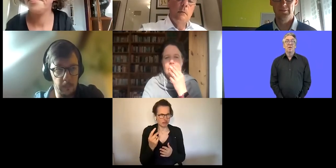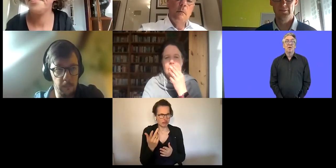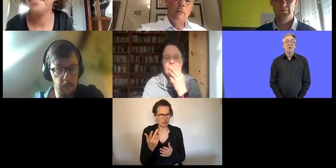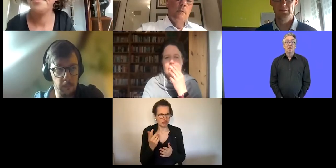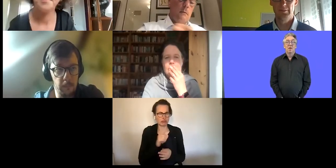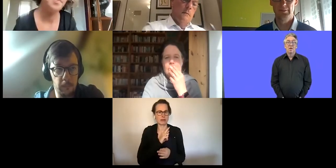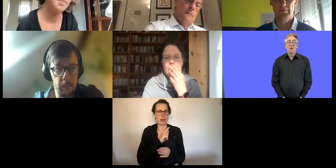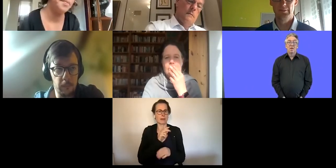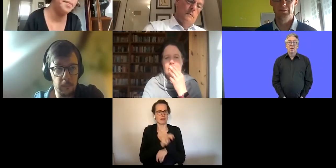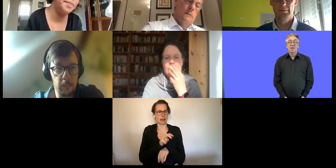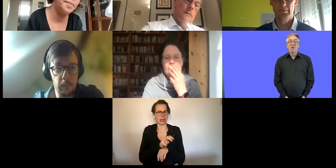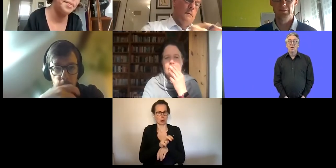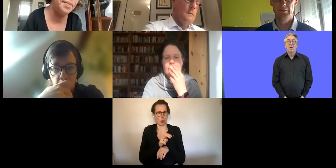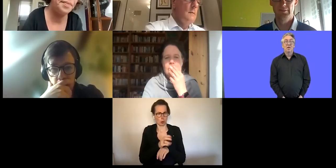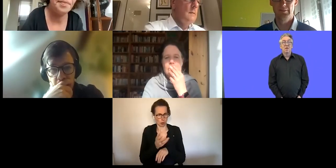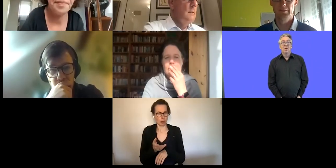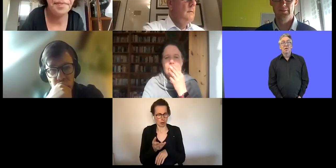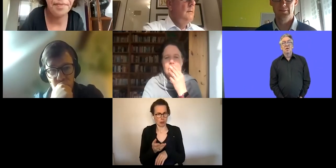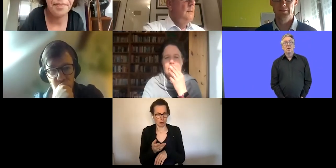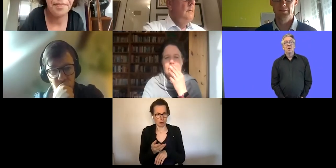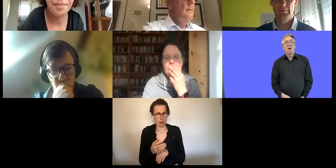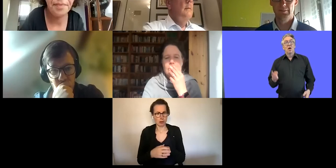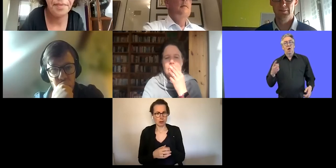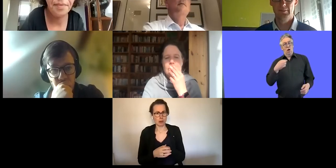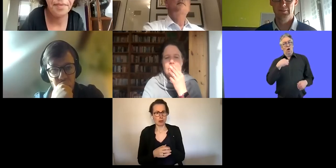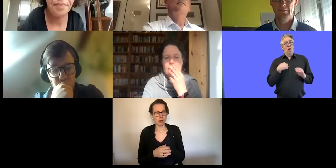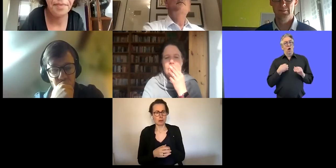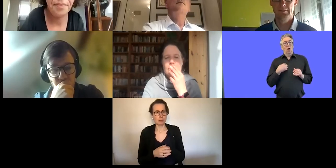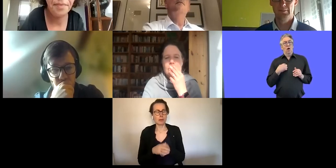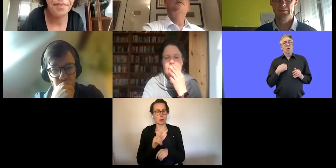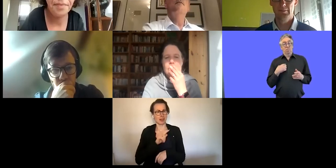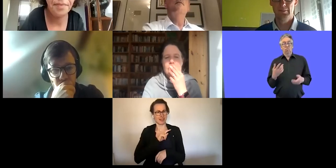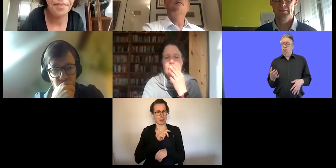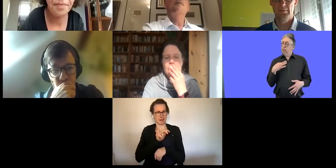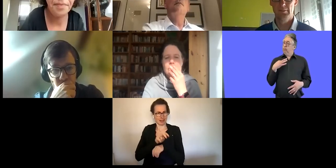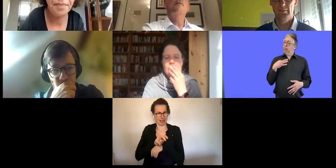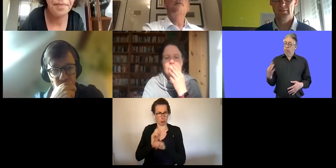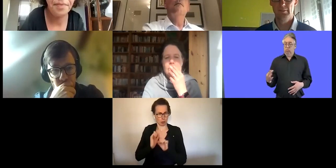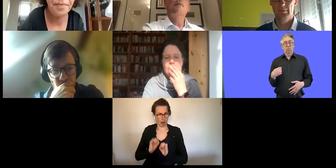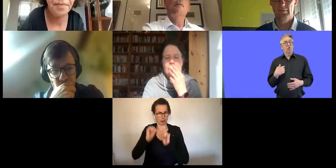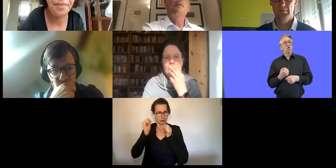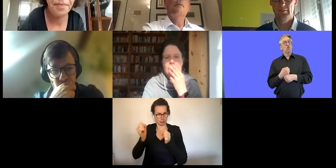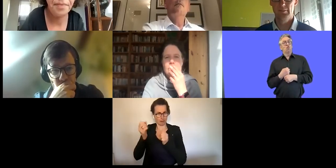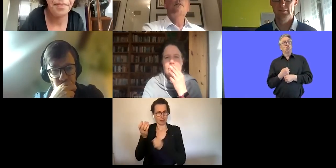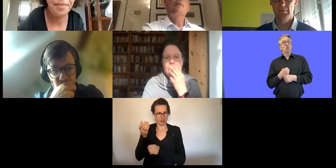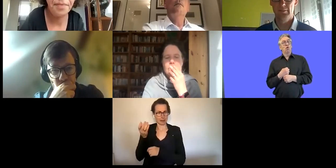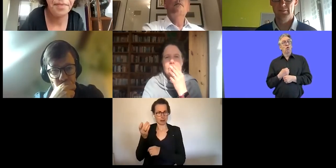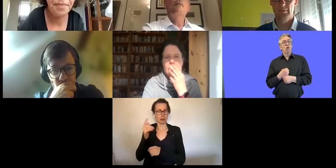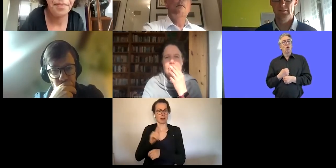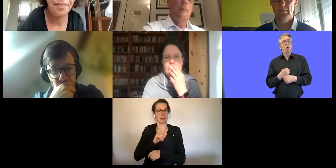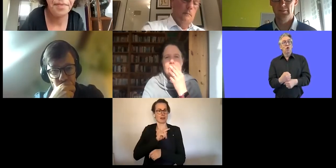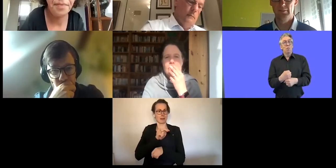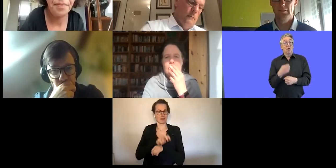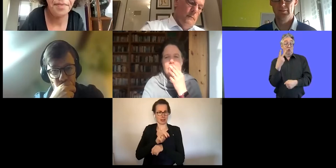Aktivistin der Aktion Selbstvertretung nach